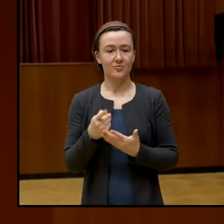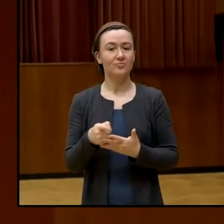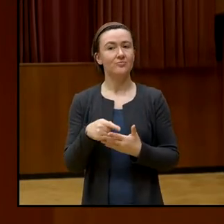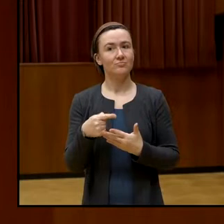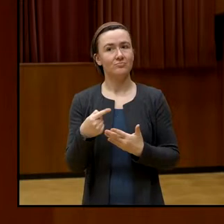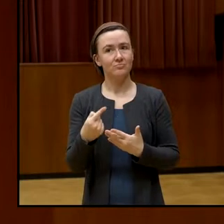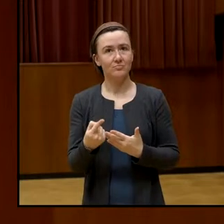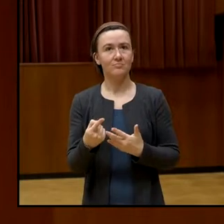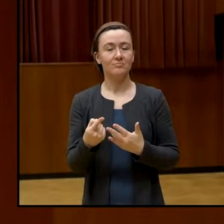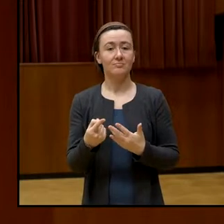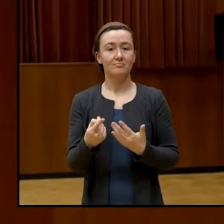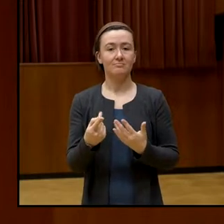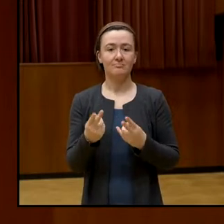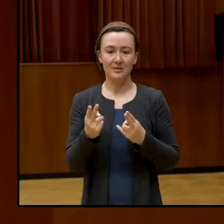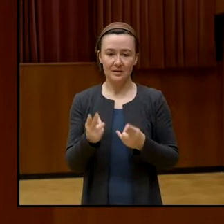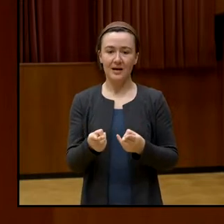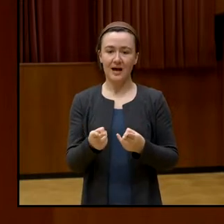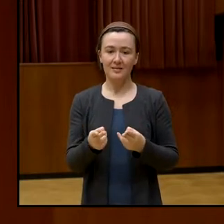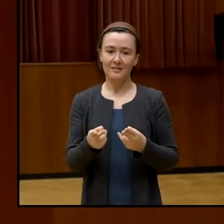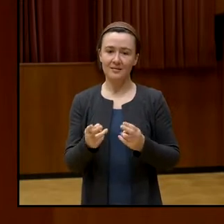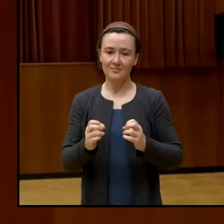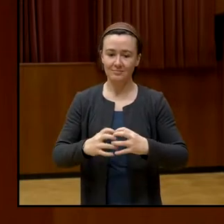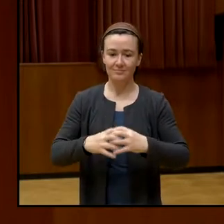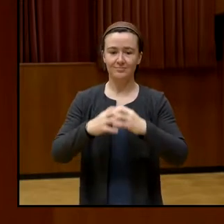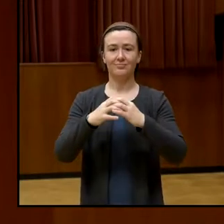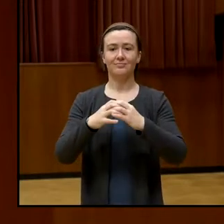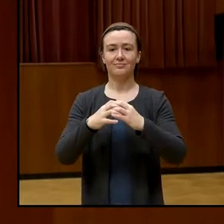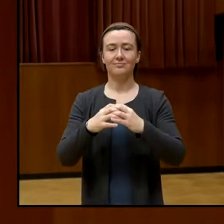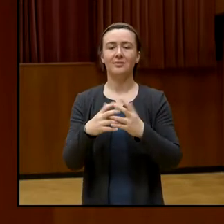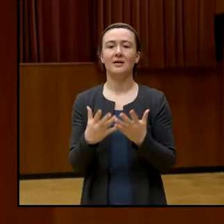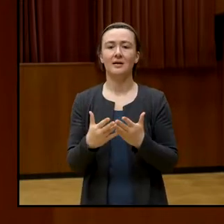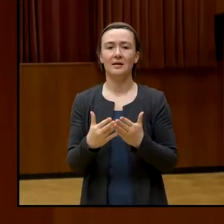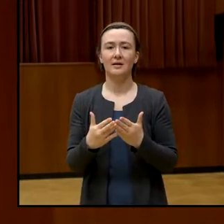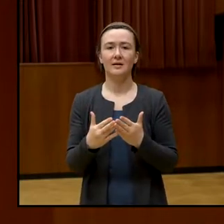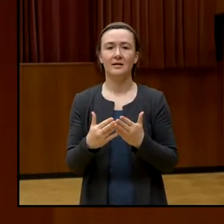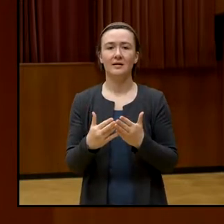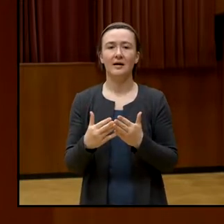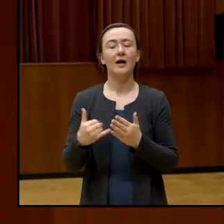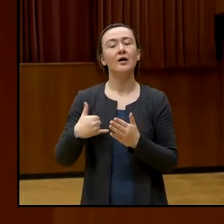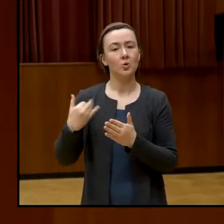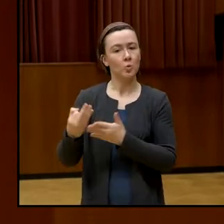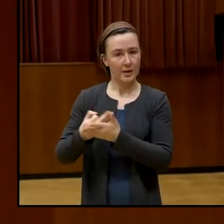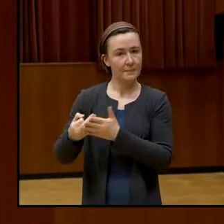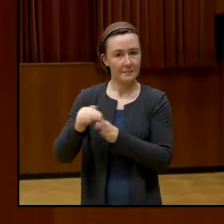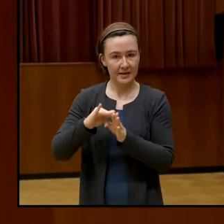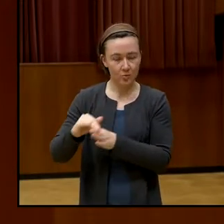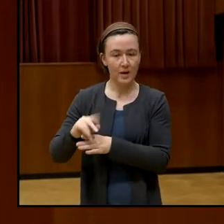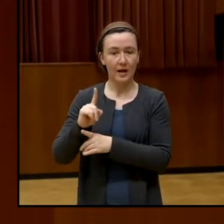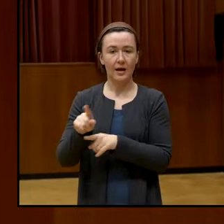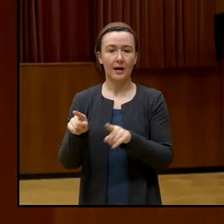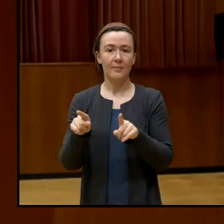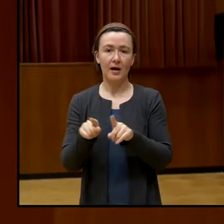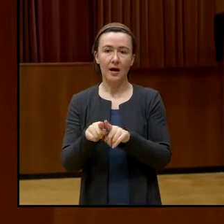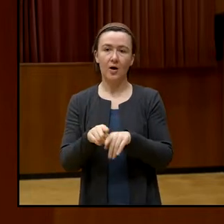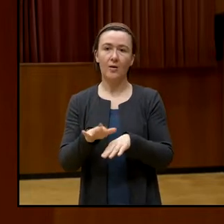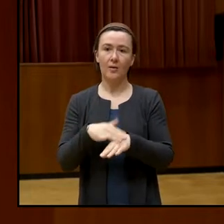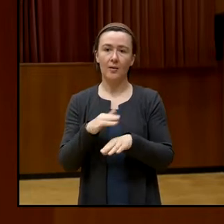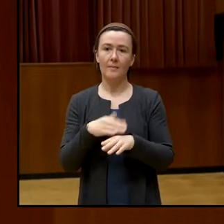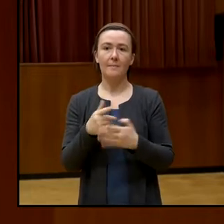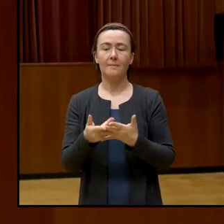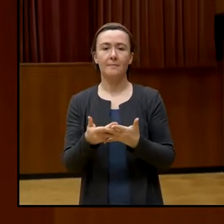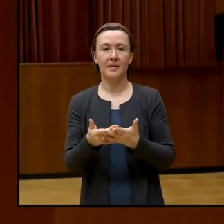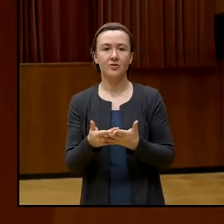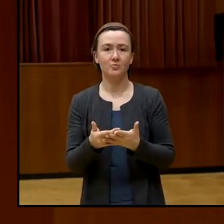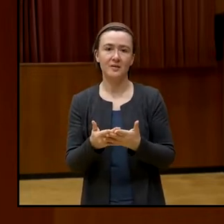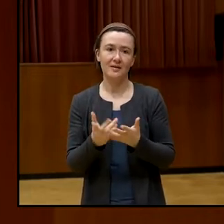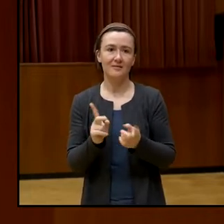passieren kann, sehen wir jetzt nochmal weg von der Jugendbildung, zum Beispiel in Bürgerbeteiligungsprozessen, dass